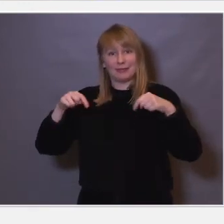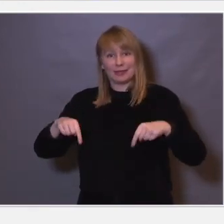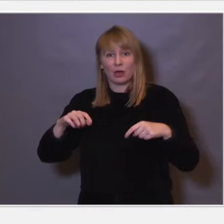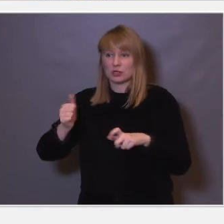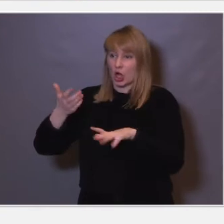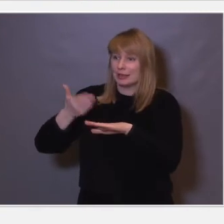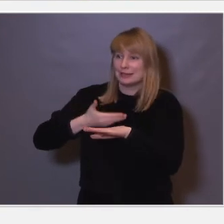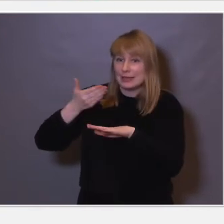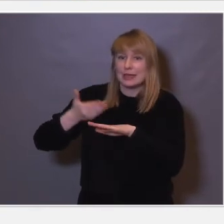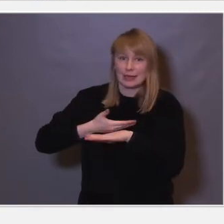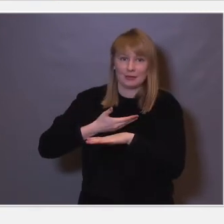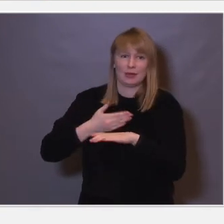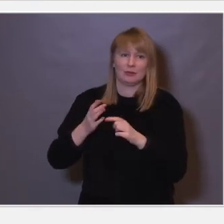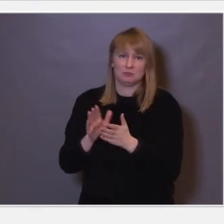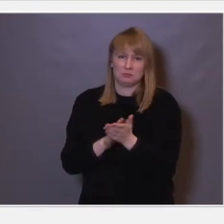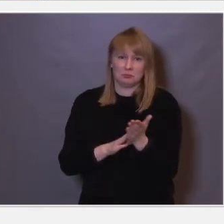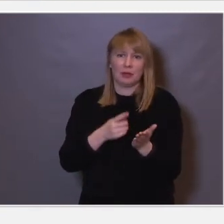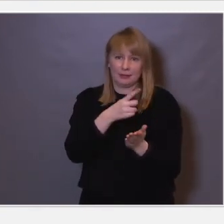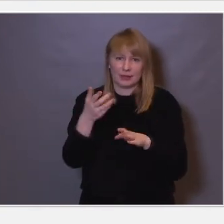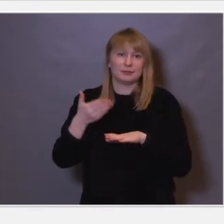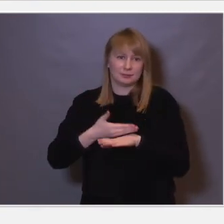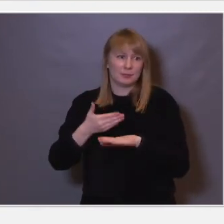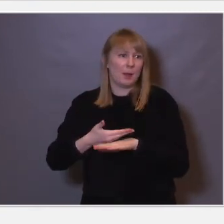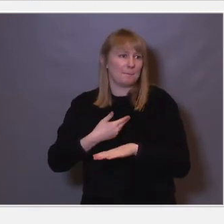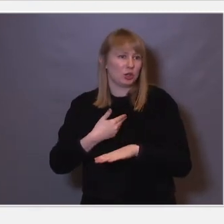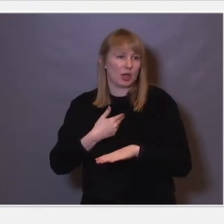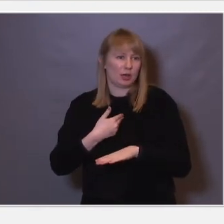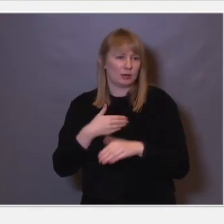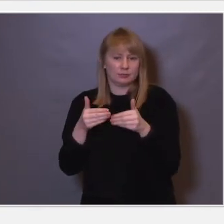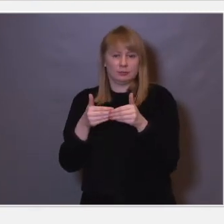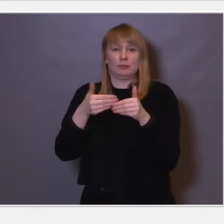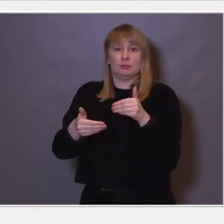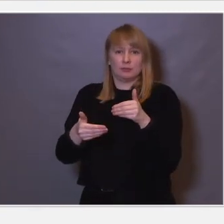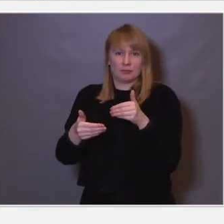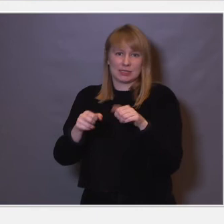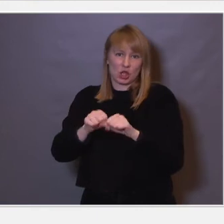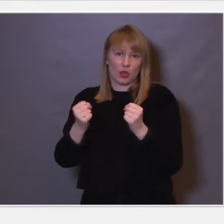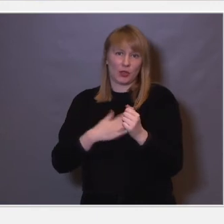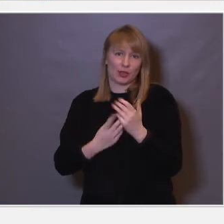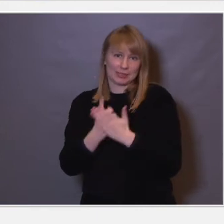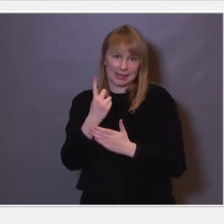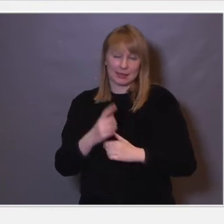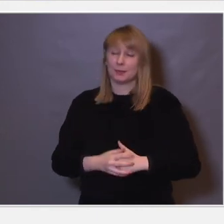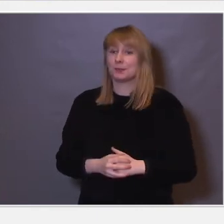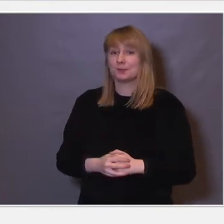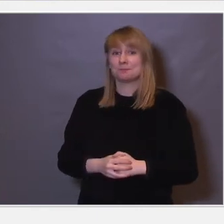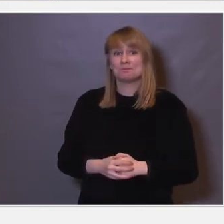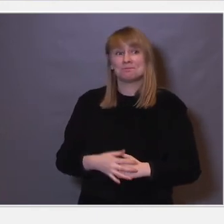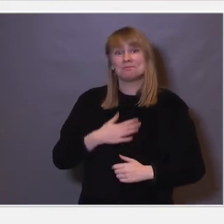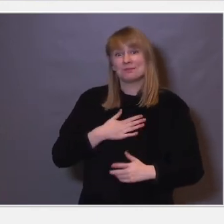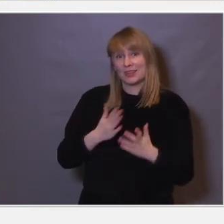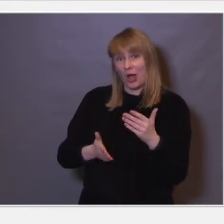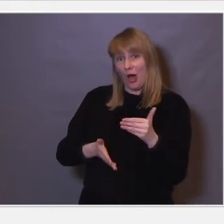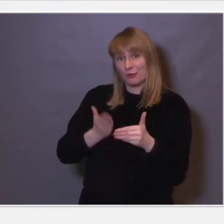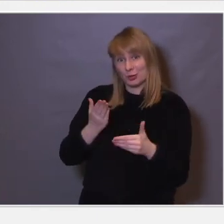å trene sånn som dere helt sikkert gjør veldig mye av, med en gang, eller i hvert fall så raskt som mulig etter skaden. Så jeg tenkte jeg skulle avslutte